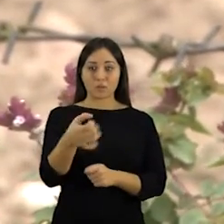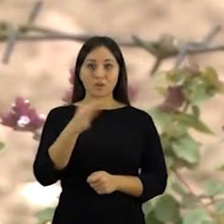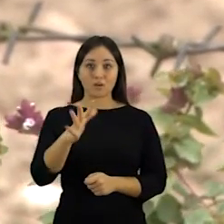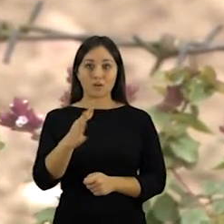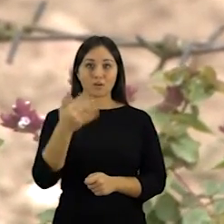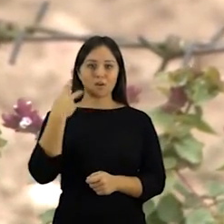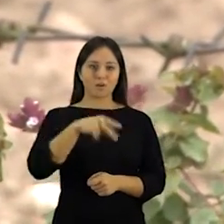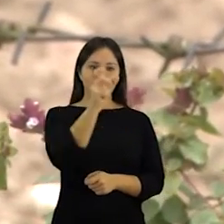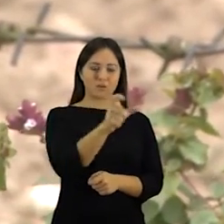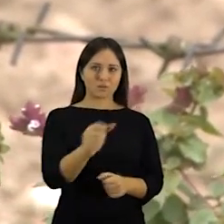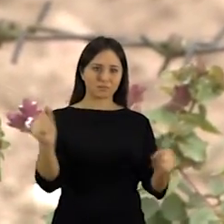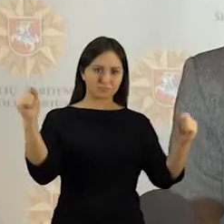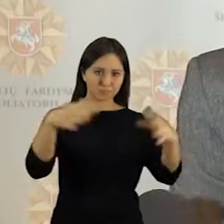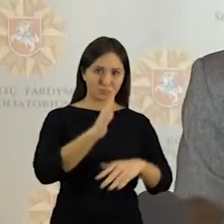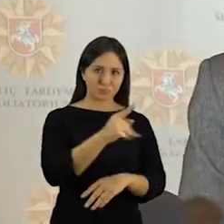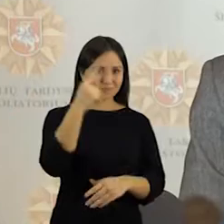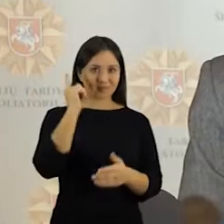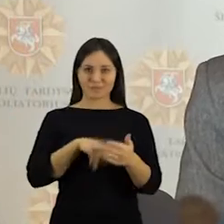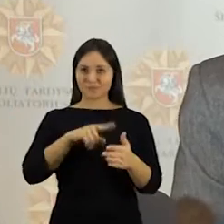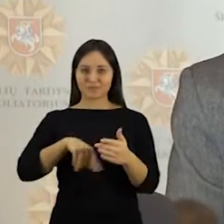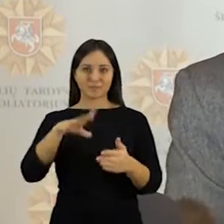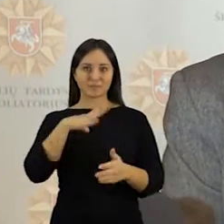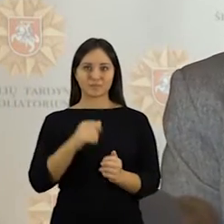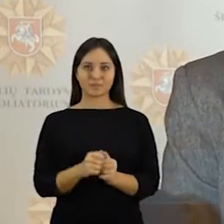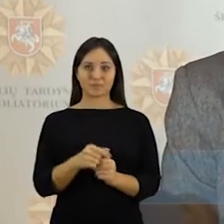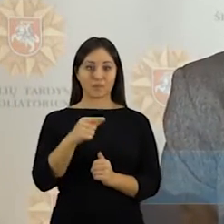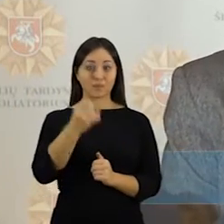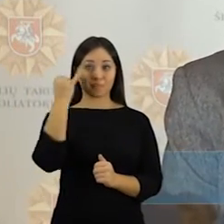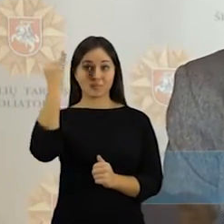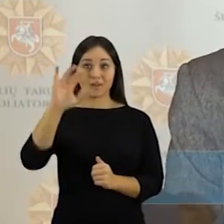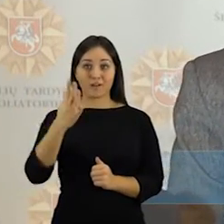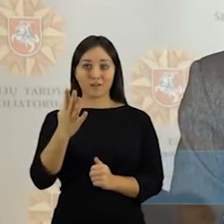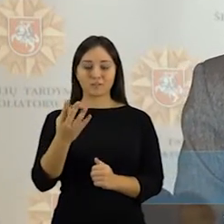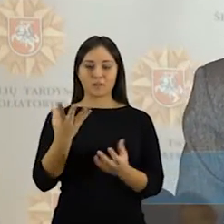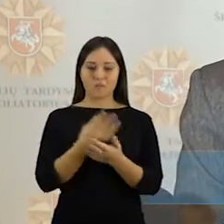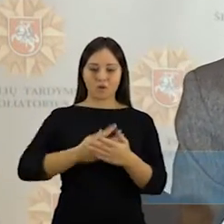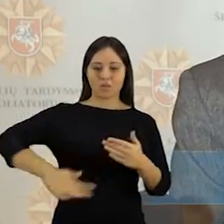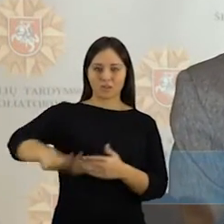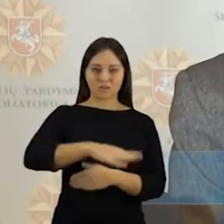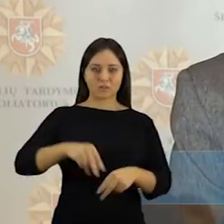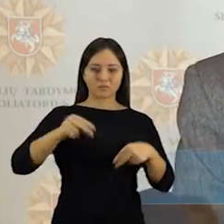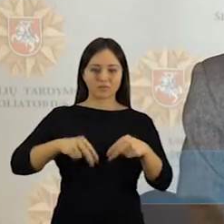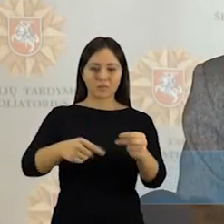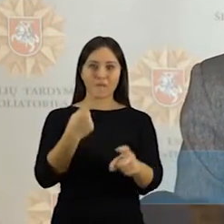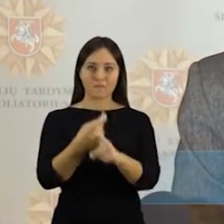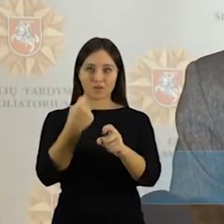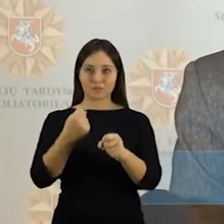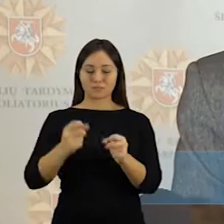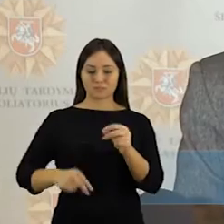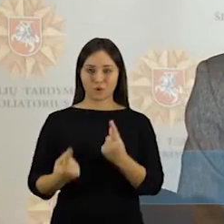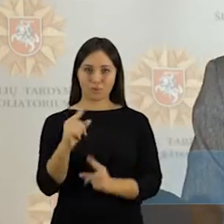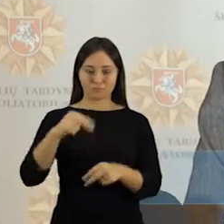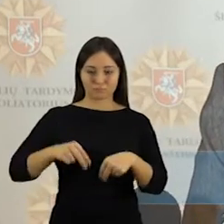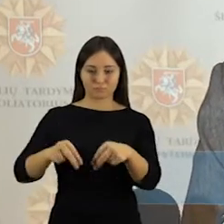tokio čia kalinčio asmenų susidomėjimo. Jie dabar turi minti, kad pasipuošti savo visą teritoriją, išsiauginti vienmečių augalų ir jau mūsų